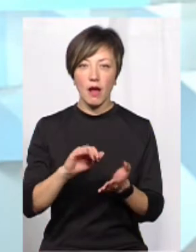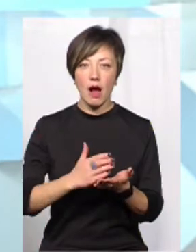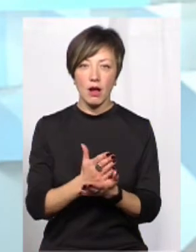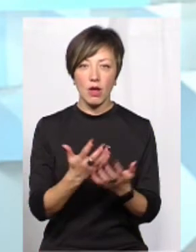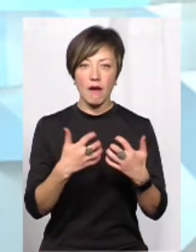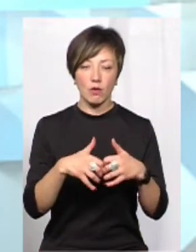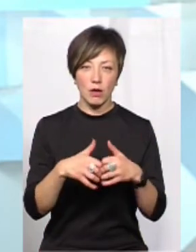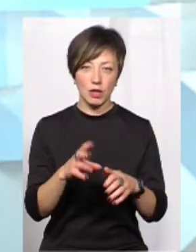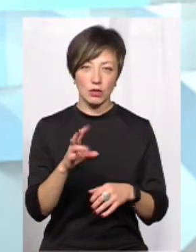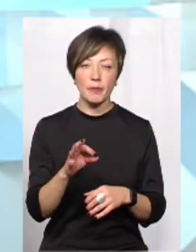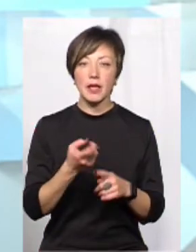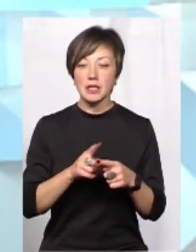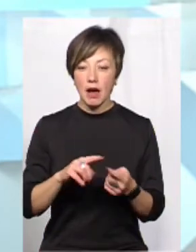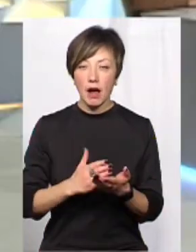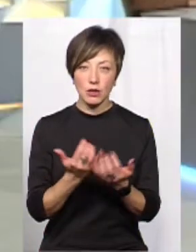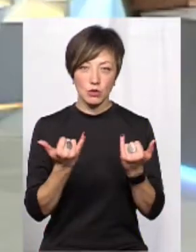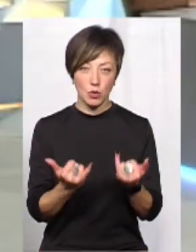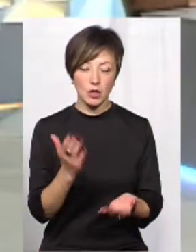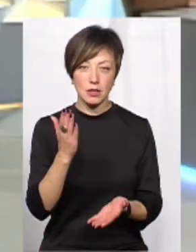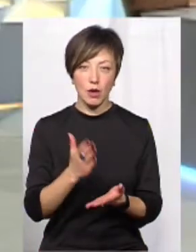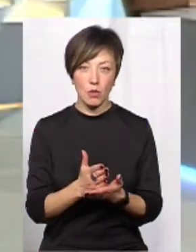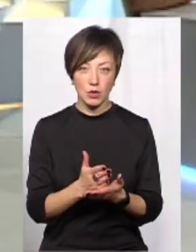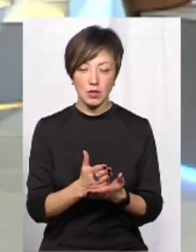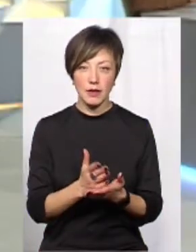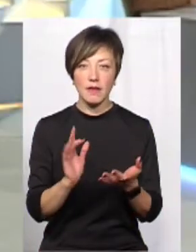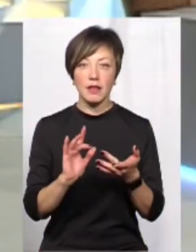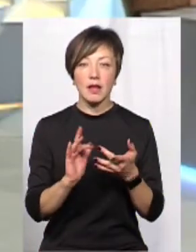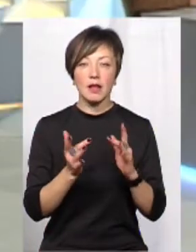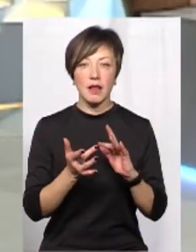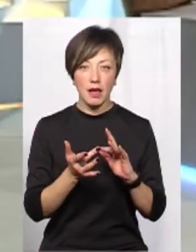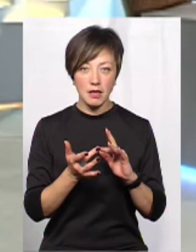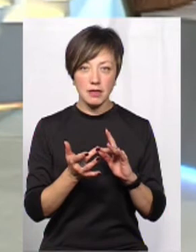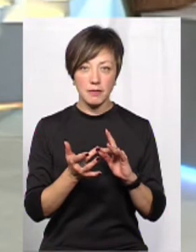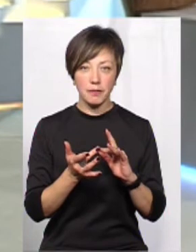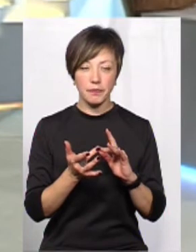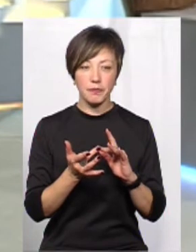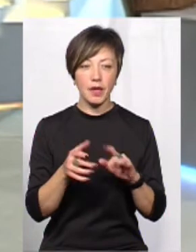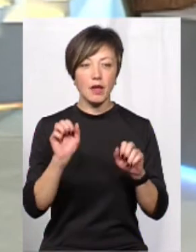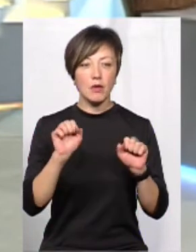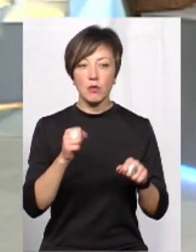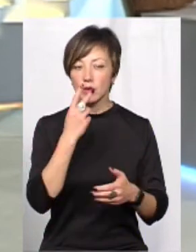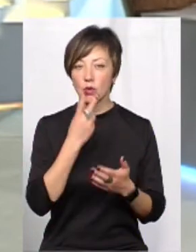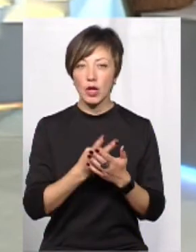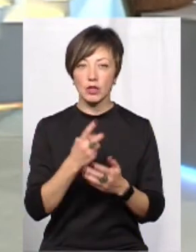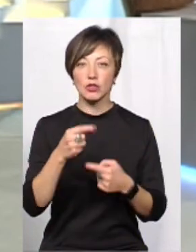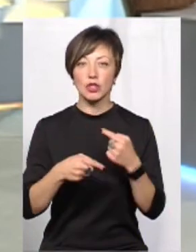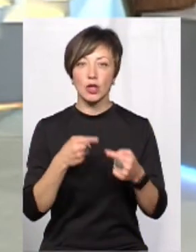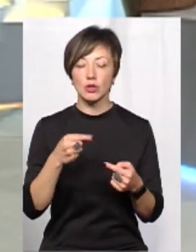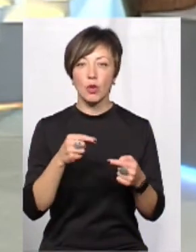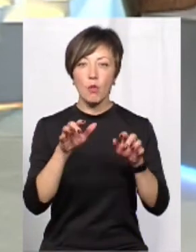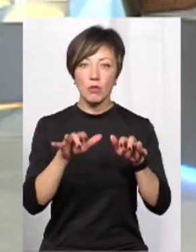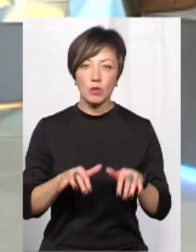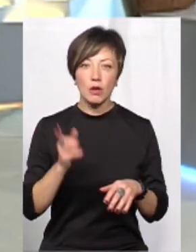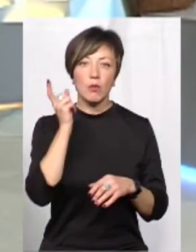карту автоматично. Ця карта сьогодні знаходиться в інтернеті, її можна поглянути через комп'ютер, через